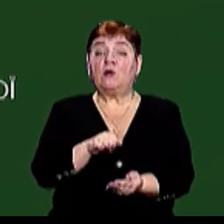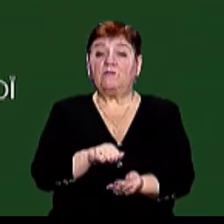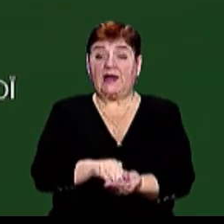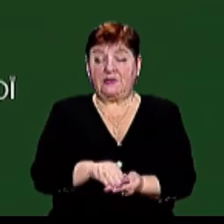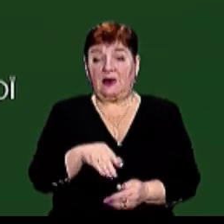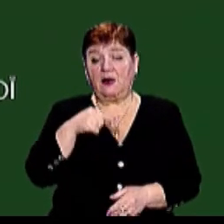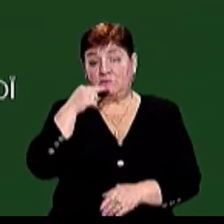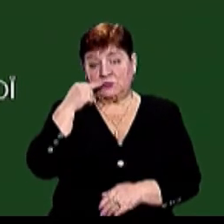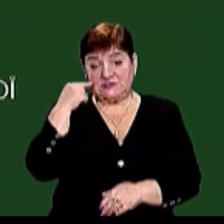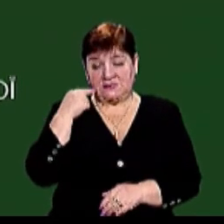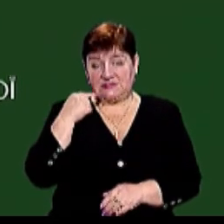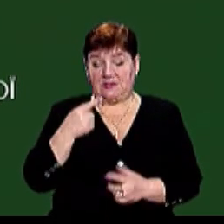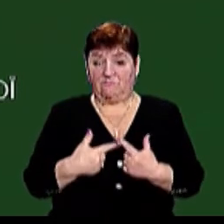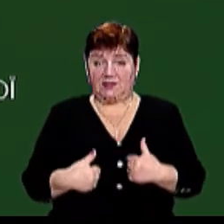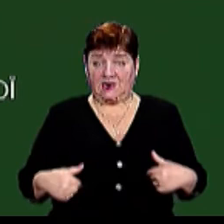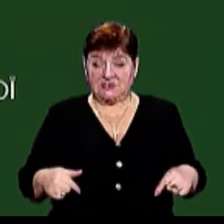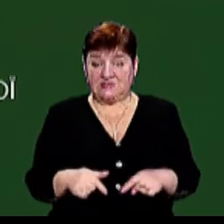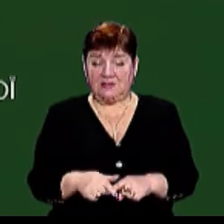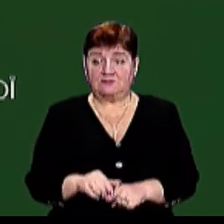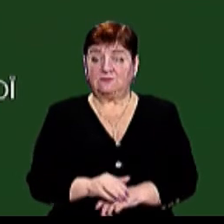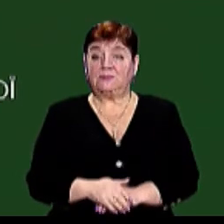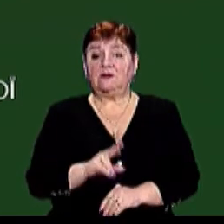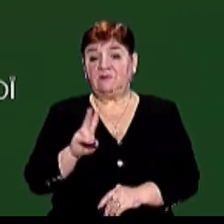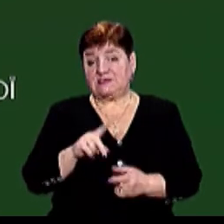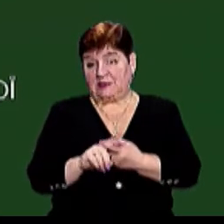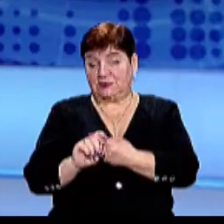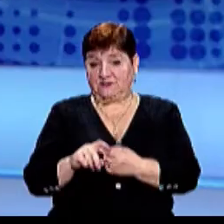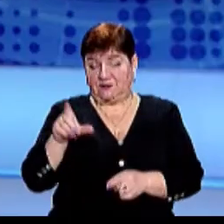в Російській Федерації Це від них залежить